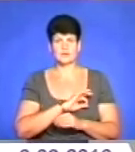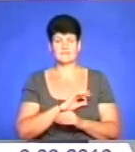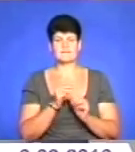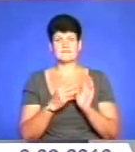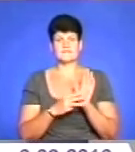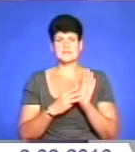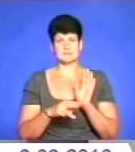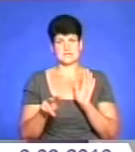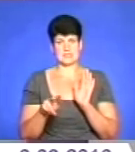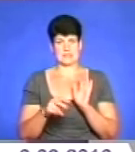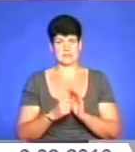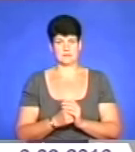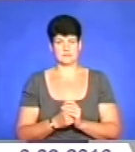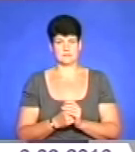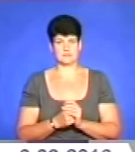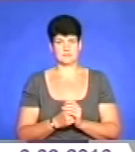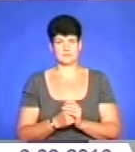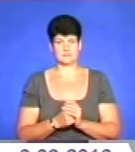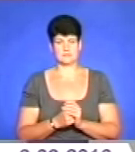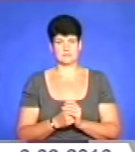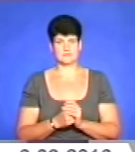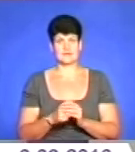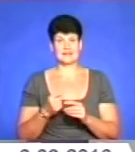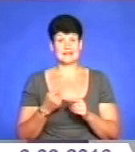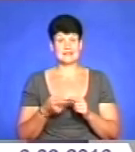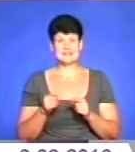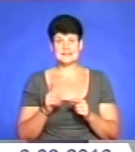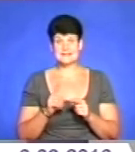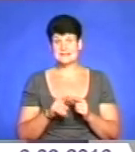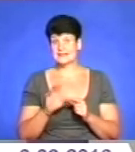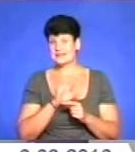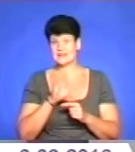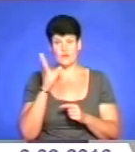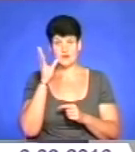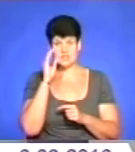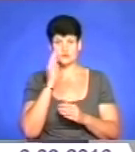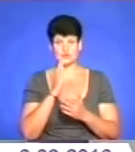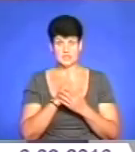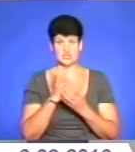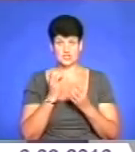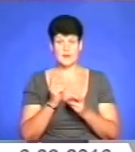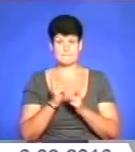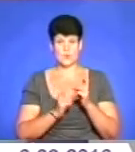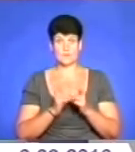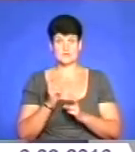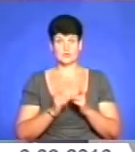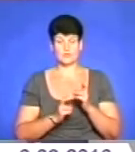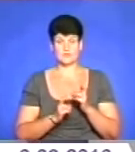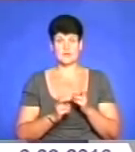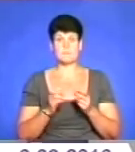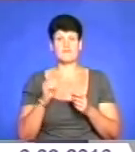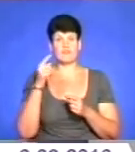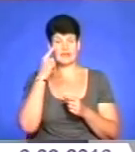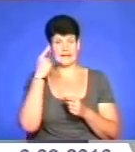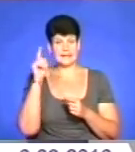80 літрів. Всього 80 літрів. Це не рахуюча промисловість. Бо в Китаї проблеми маловоддя вже